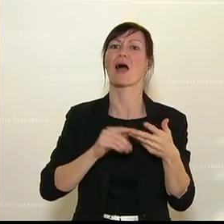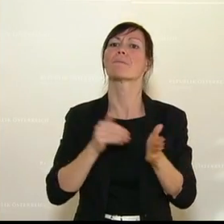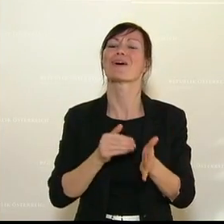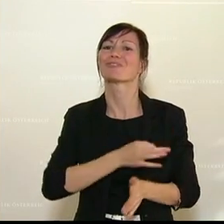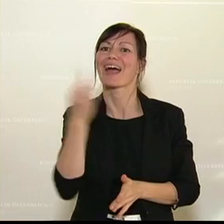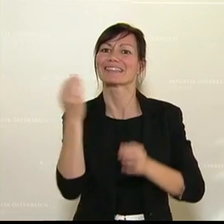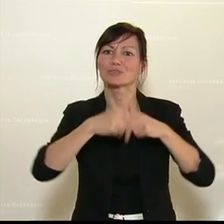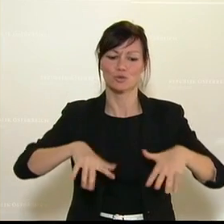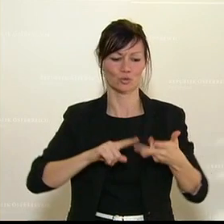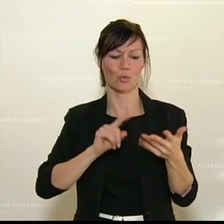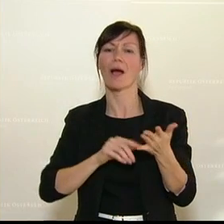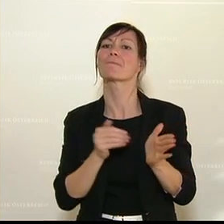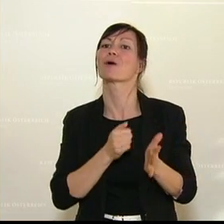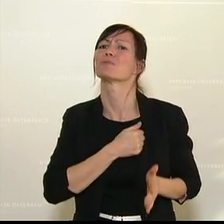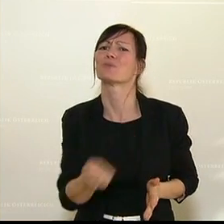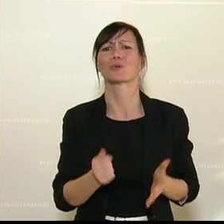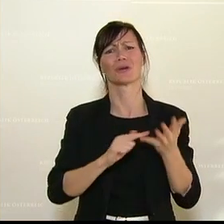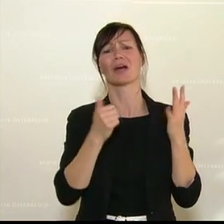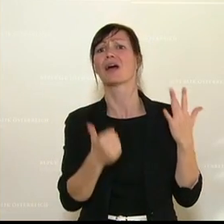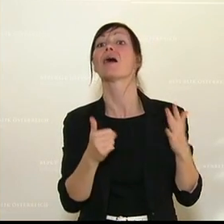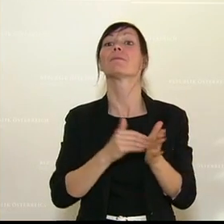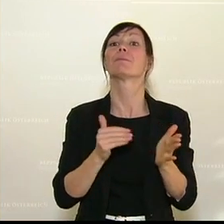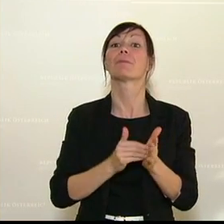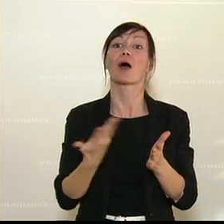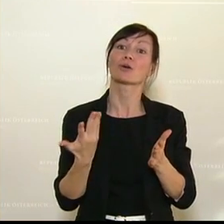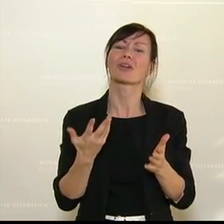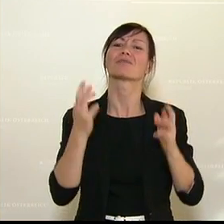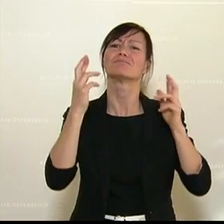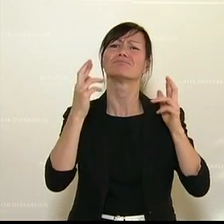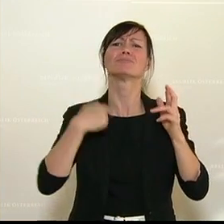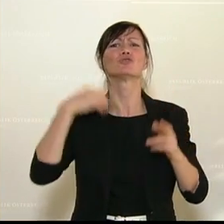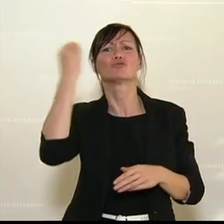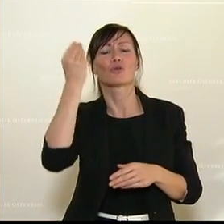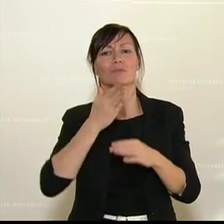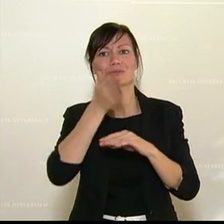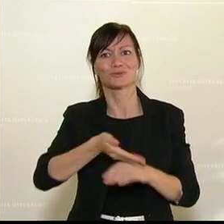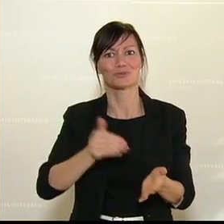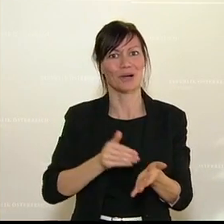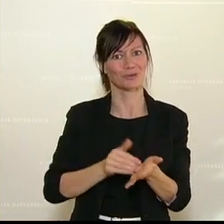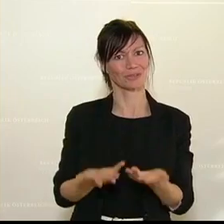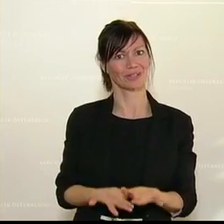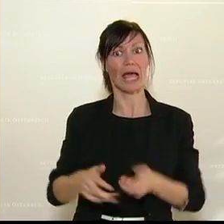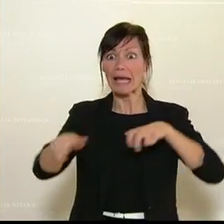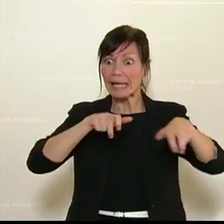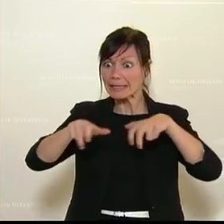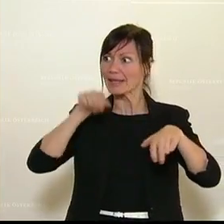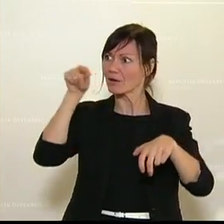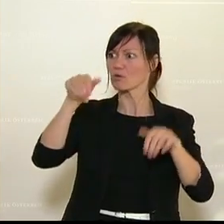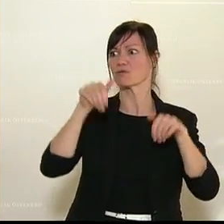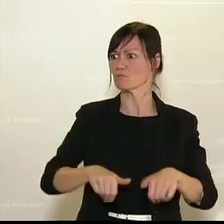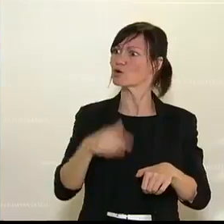Mut und Zuversicht und sie haben das Recht auf Schulbesuch. Und das muss man ihnen geben und die Regierung muss dafür sorgen.